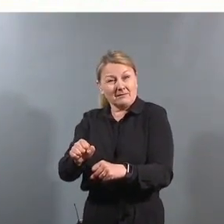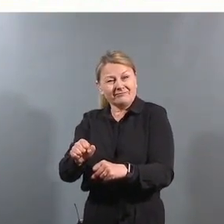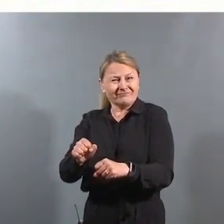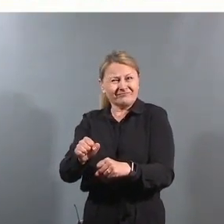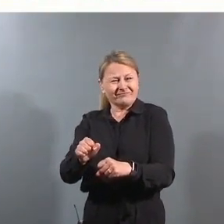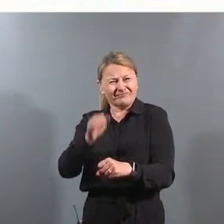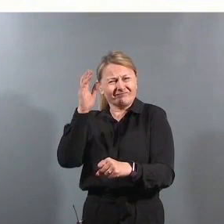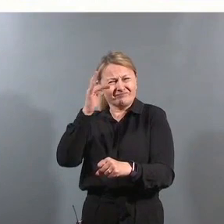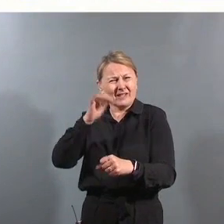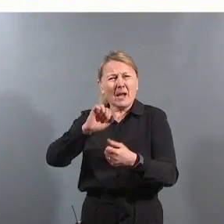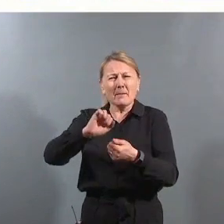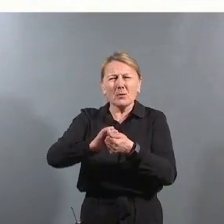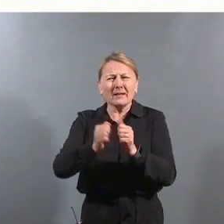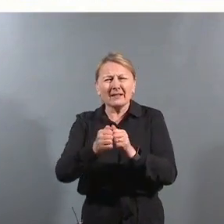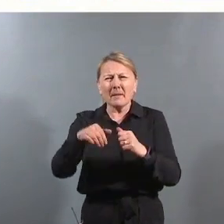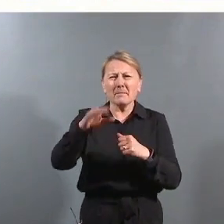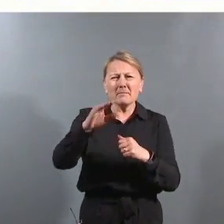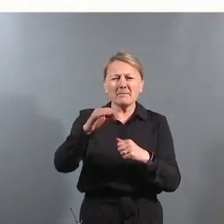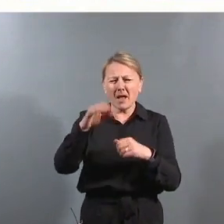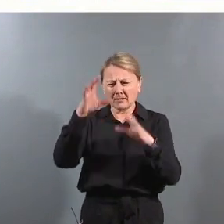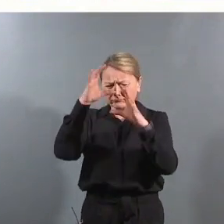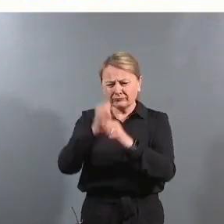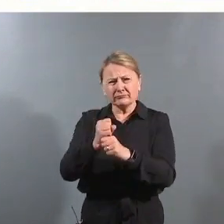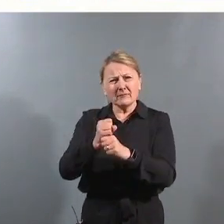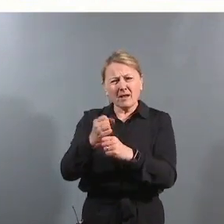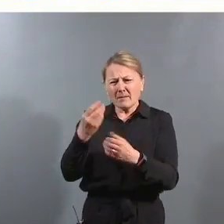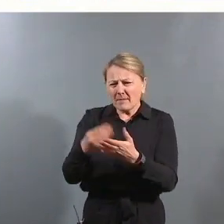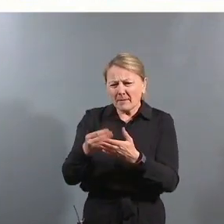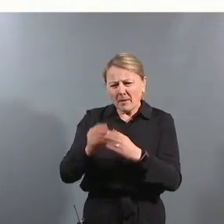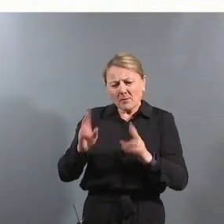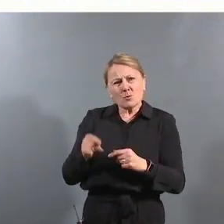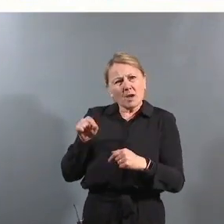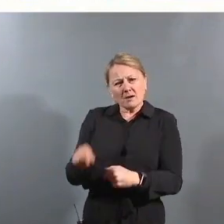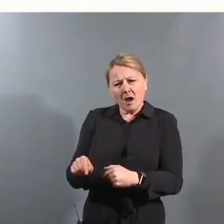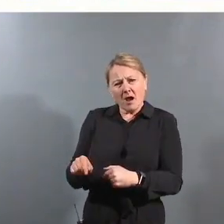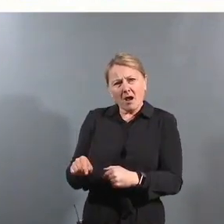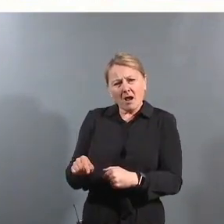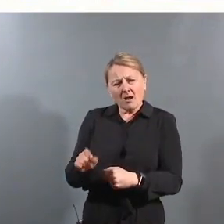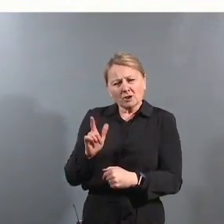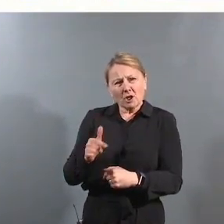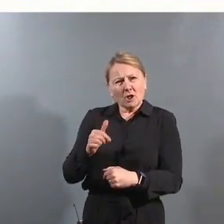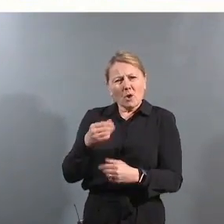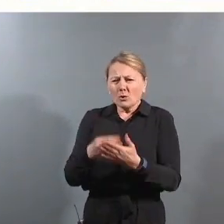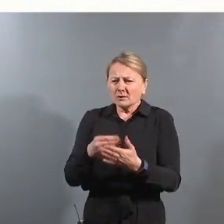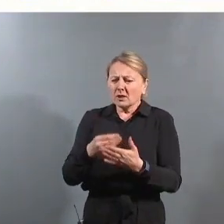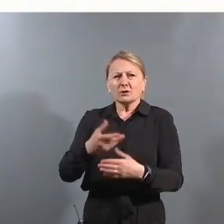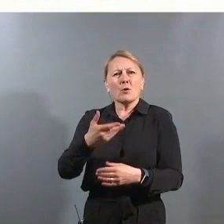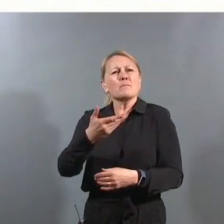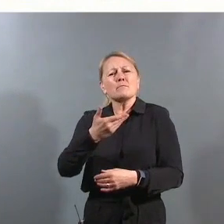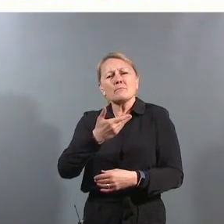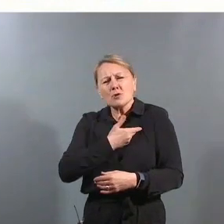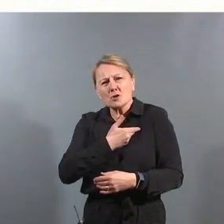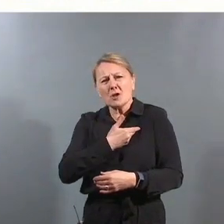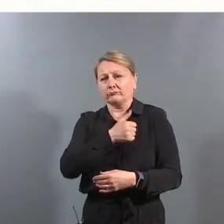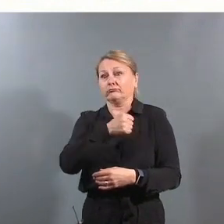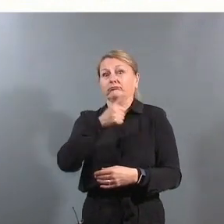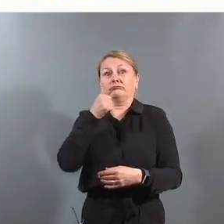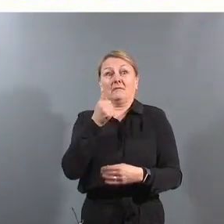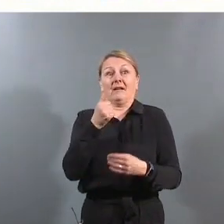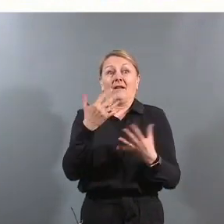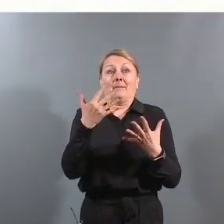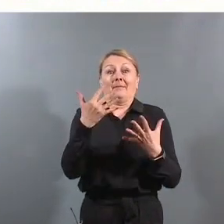mer opptatt av de pengene man bruker da, fordi det koster så enormt mye bare fem til ti år senere.